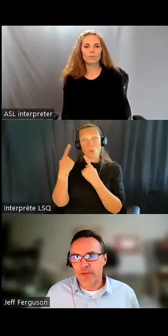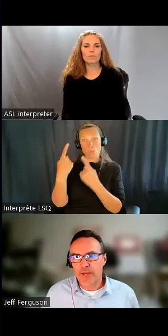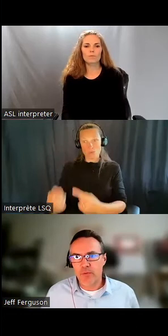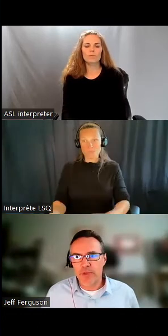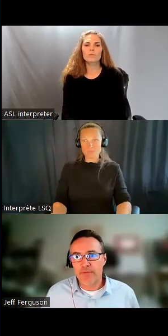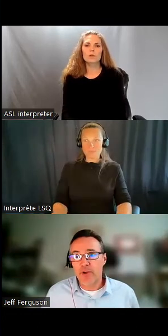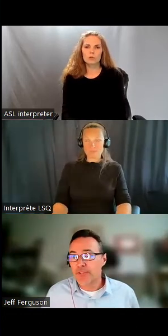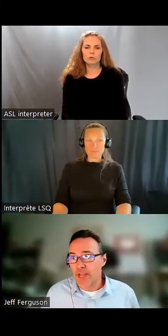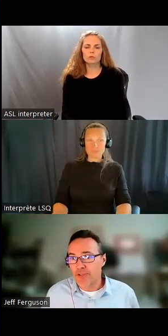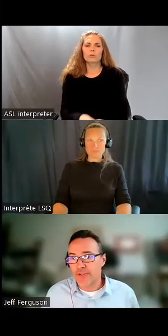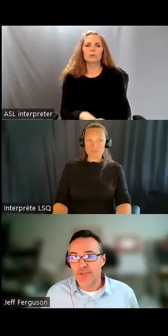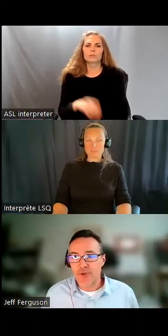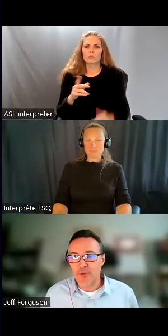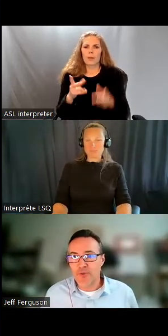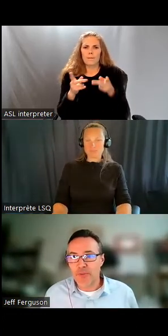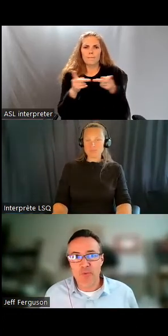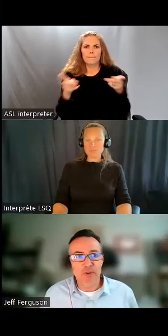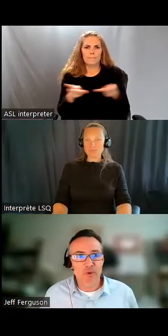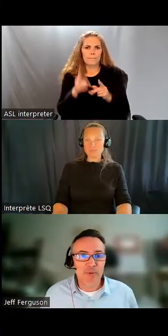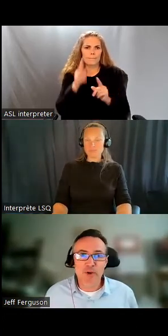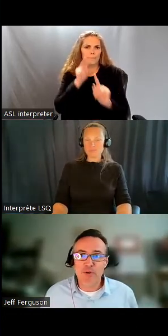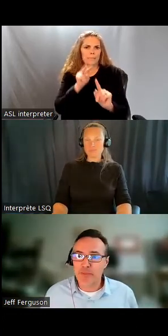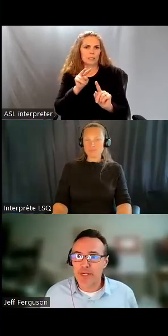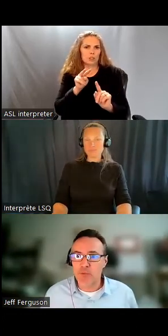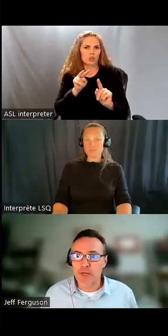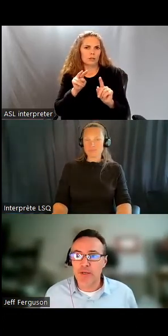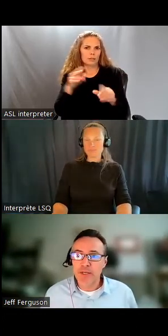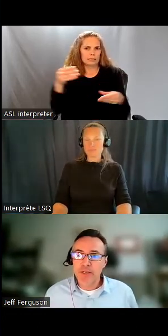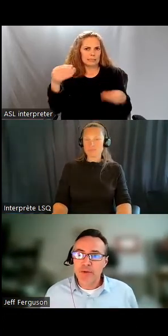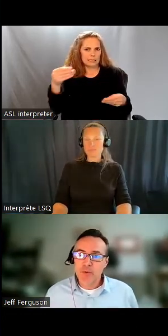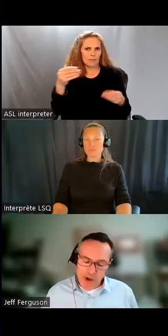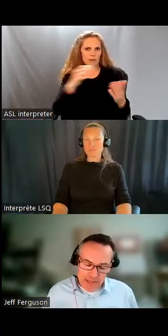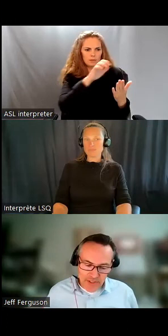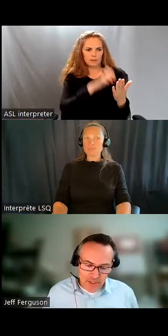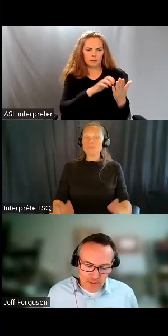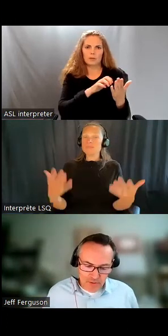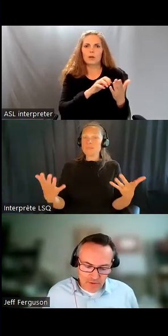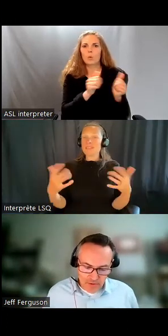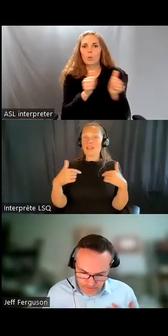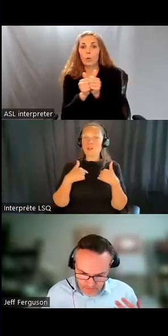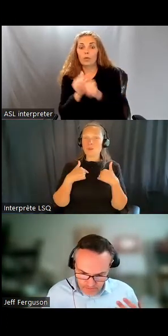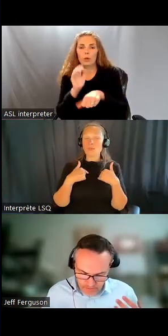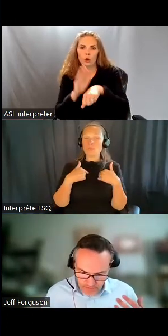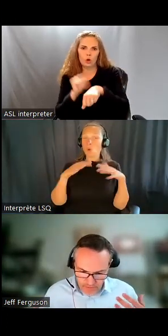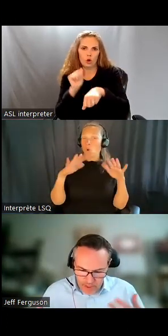avec toute déclaration, on a des appels à l'action. Donc, où est-ce qu'on va à partir de là?